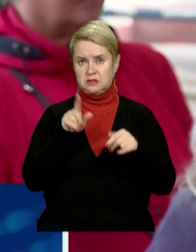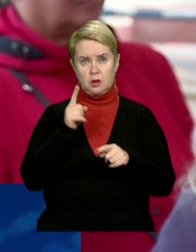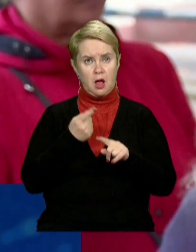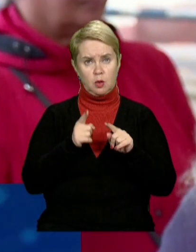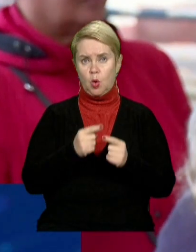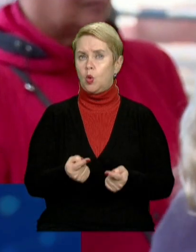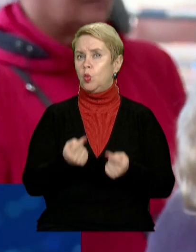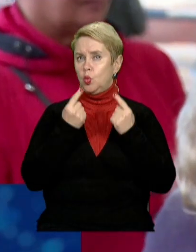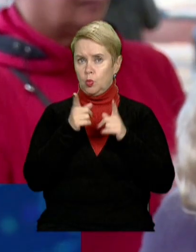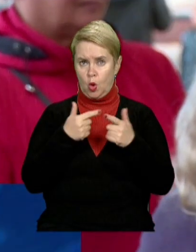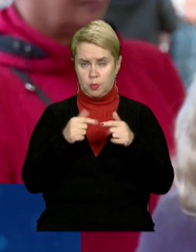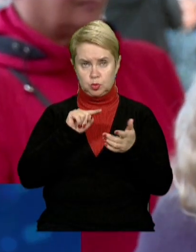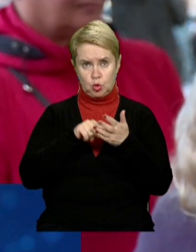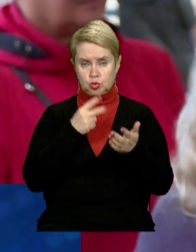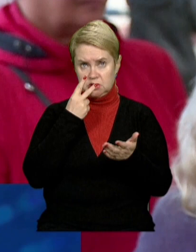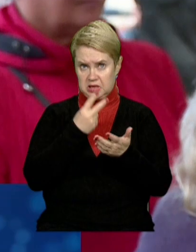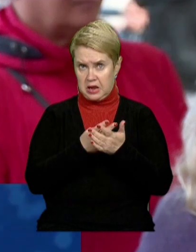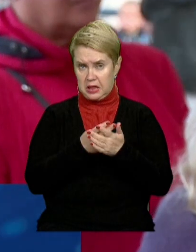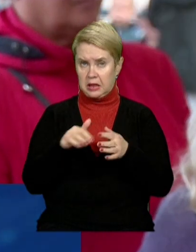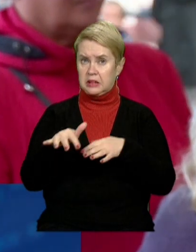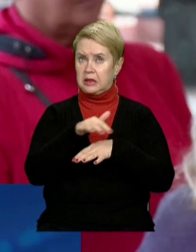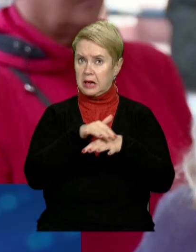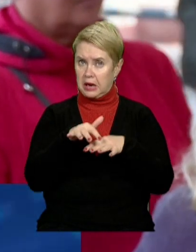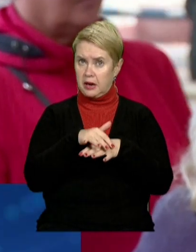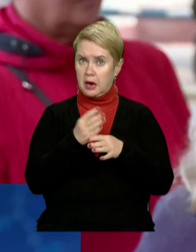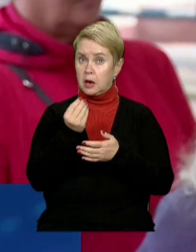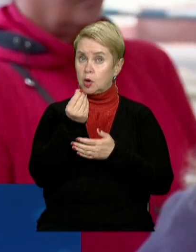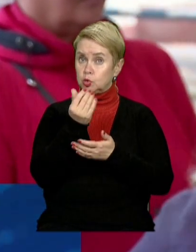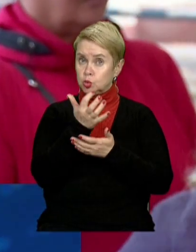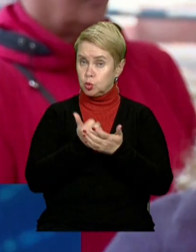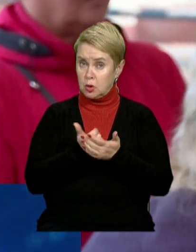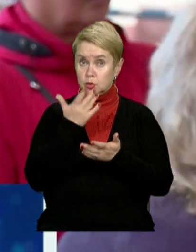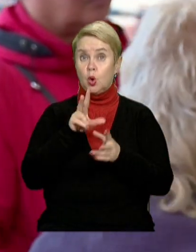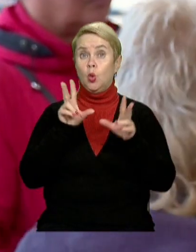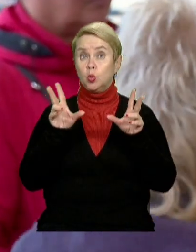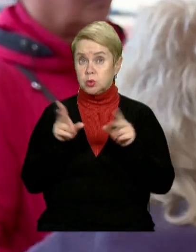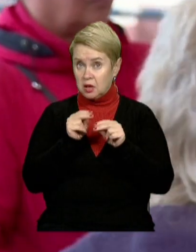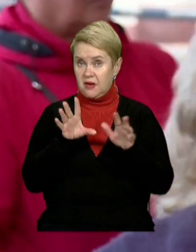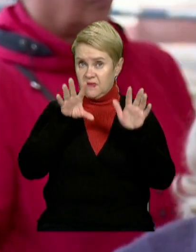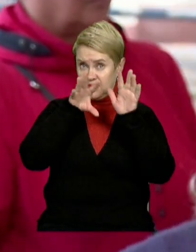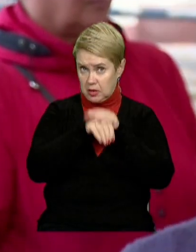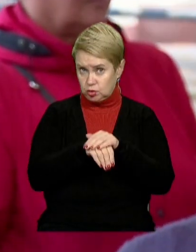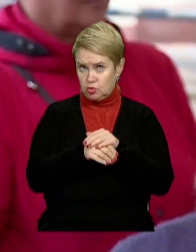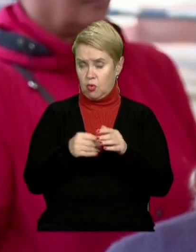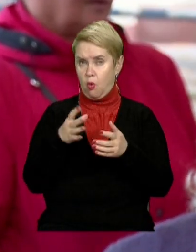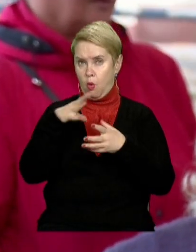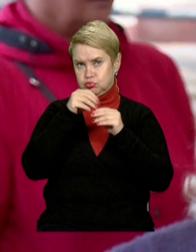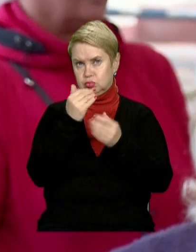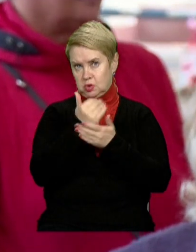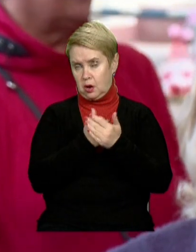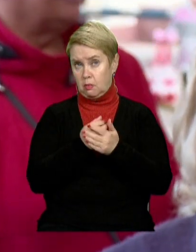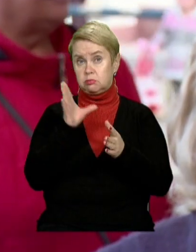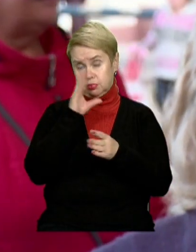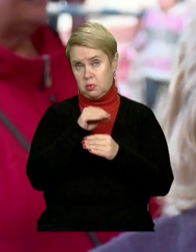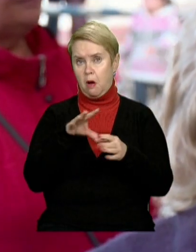достатньо крупний об'єкт з точки зору територіального ресурсу. Зараз, якщо вдасться вкладати це все в общу схему, то ми сподіваємося, що